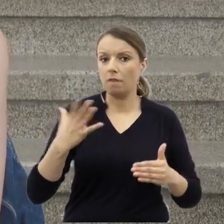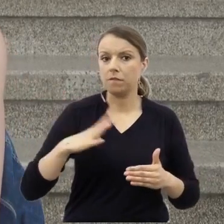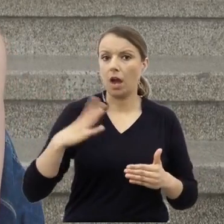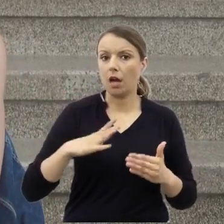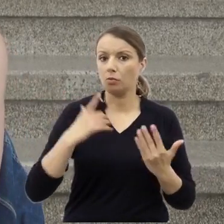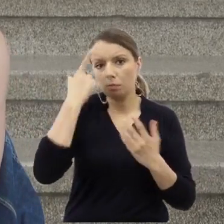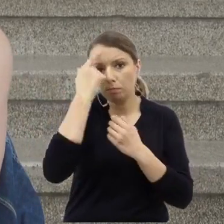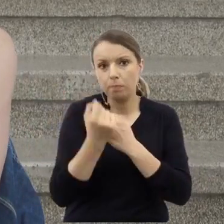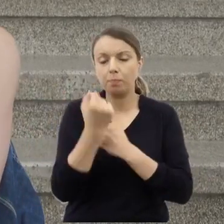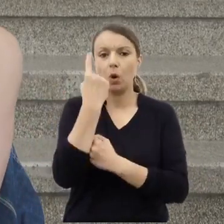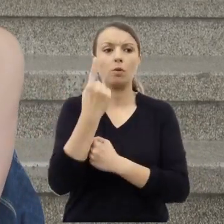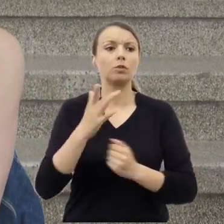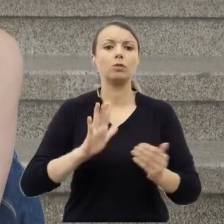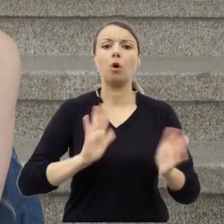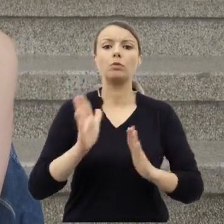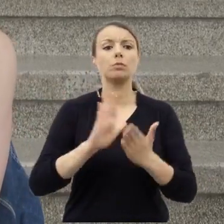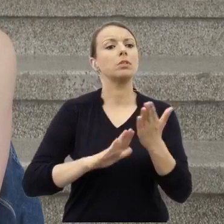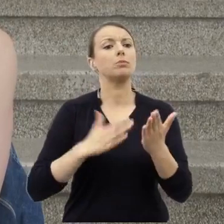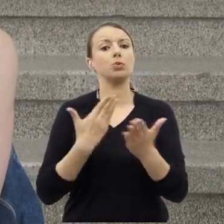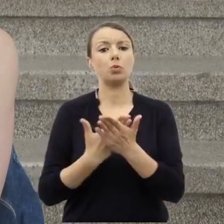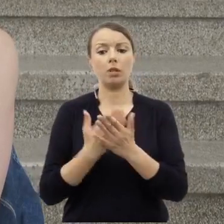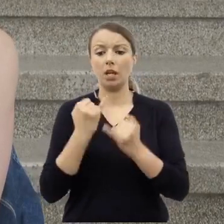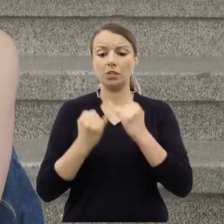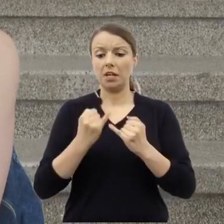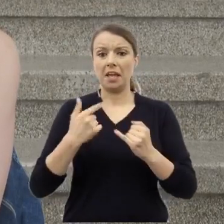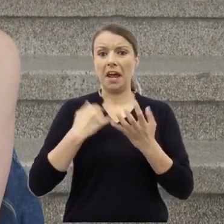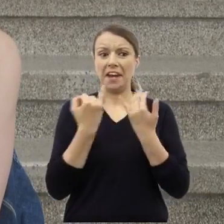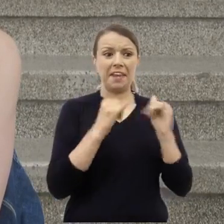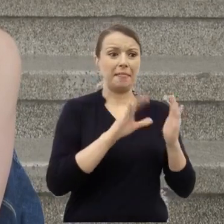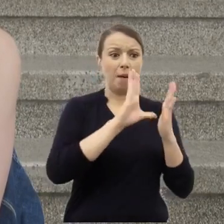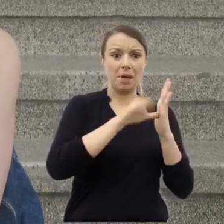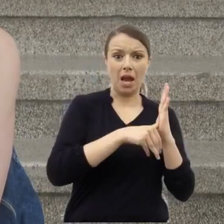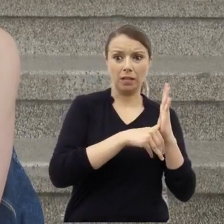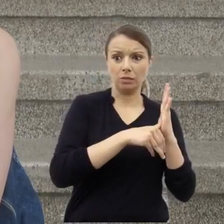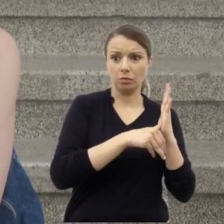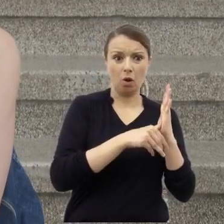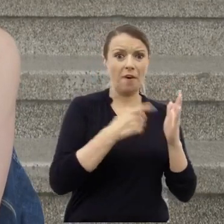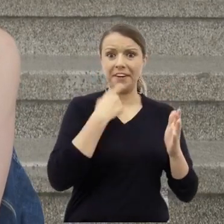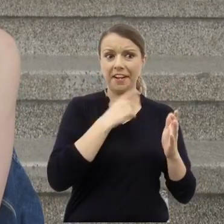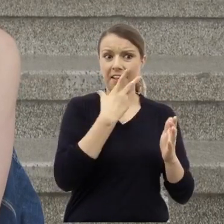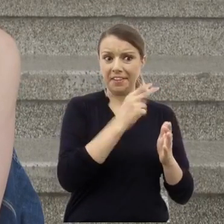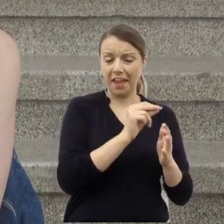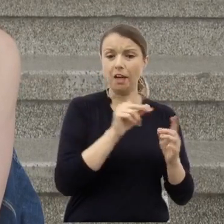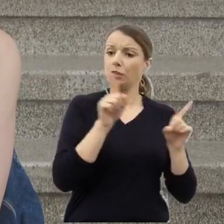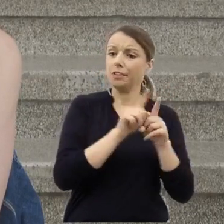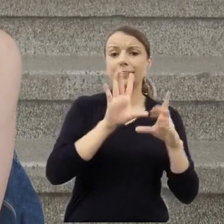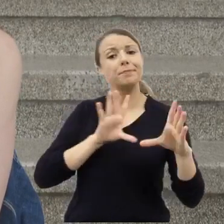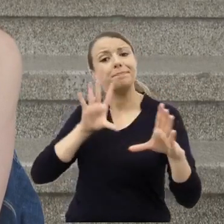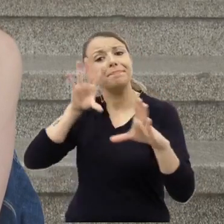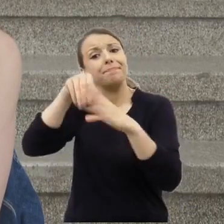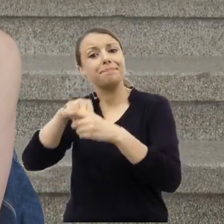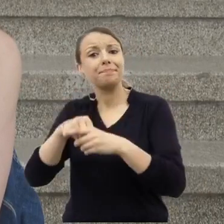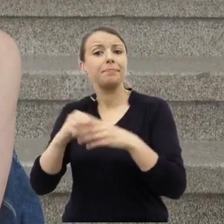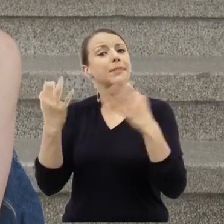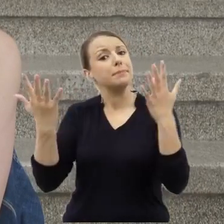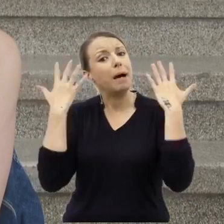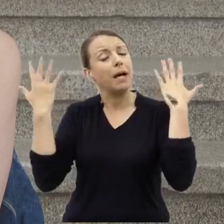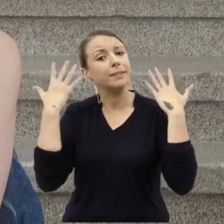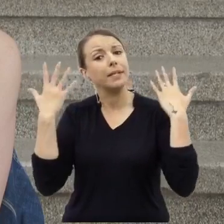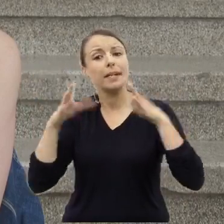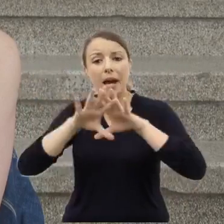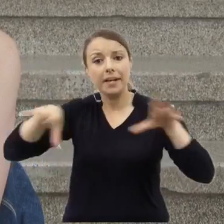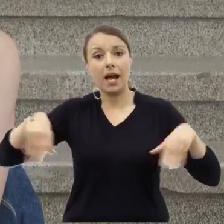żeby nie będąc w Kielcach, dołączyć do tego spaceru. Doceniając również tę inicjatywę,